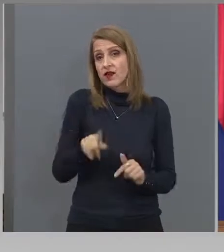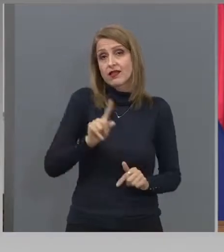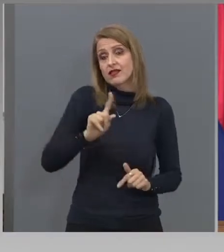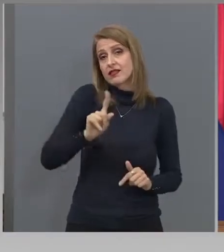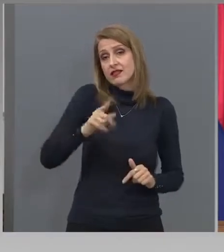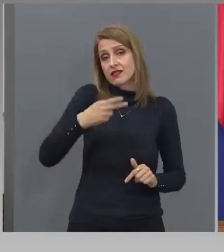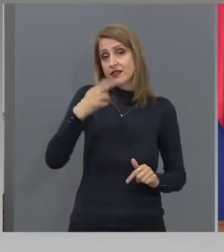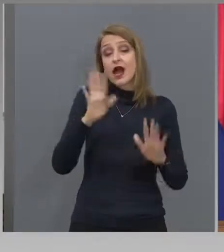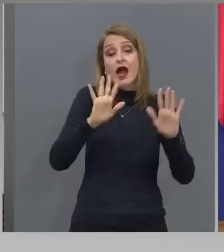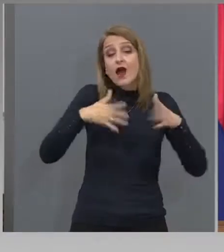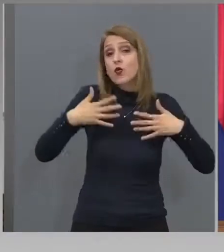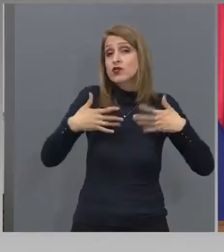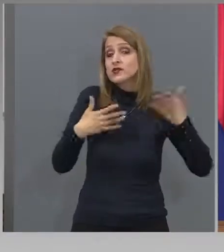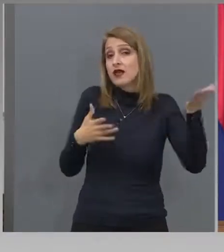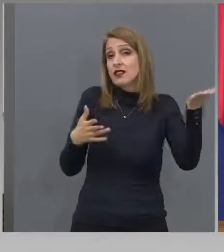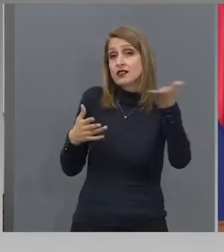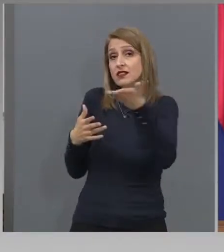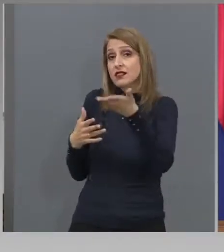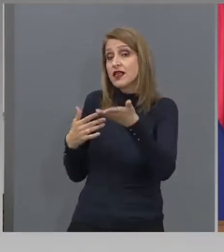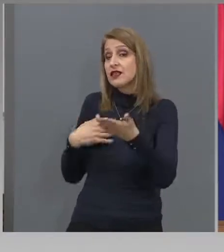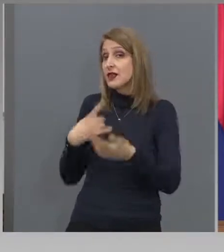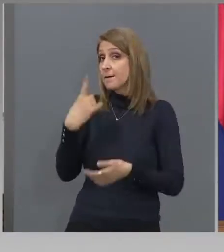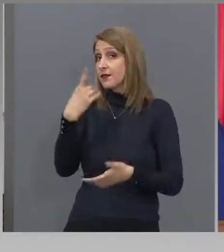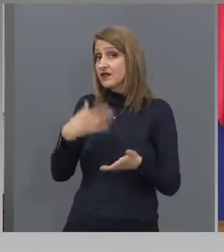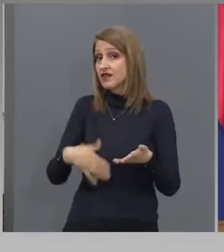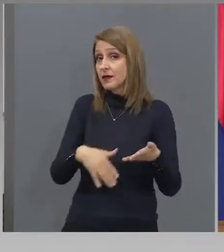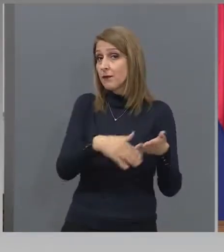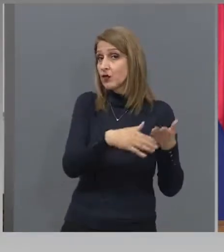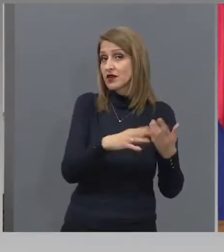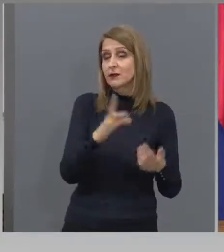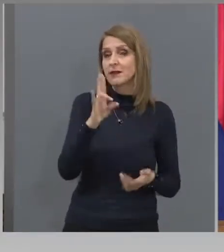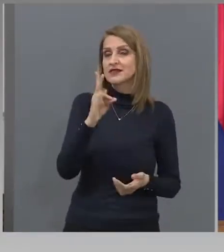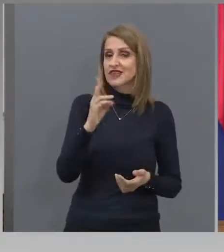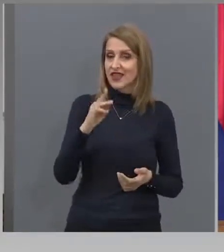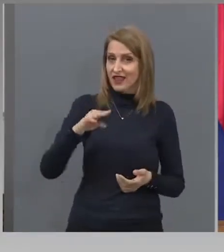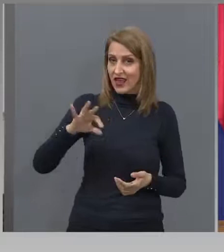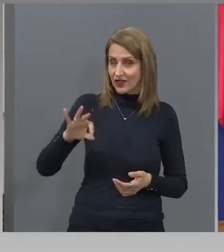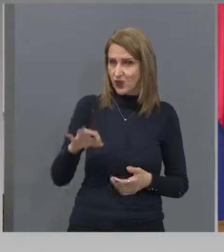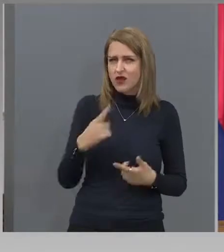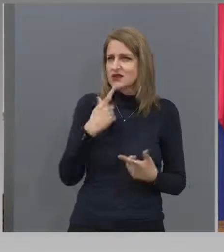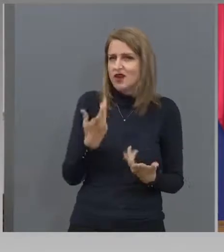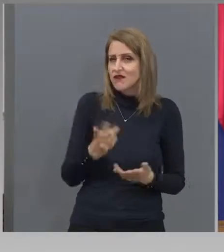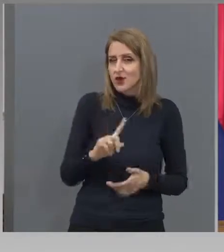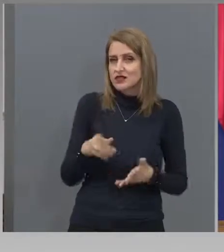Ако искат, ние първи ги подкрепихме за НАТО. За кое не ги подкрепихме?